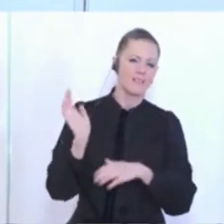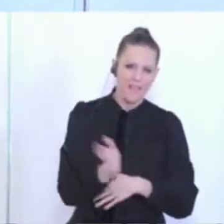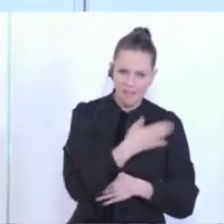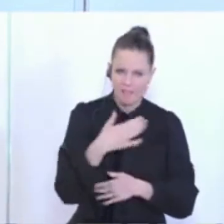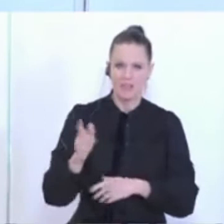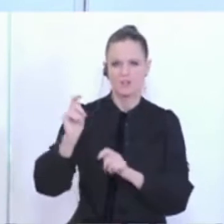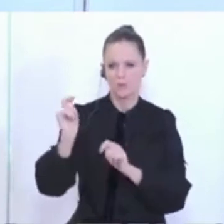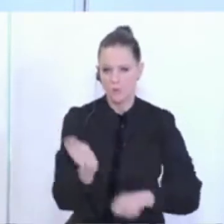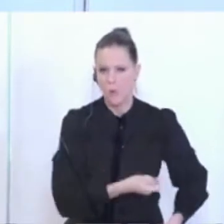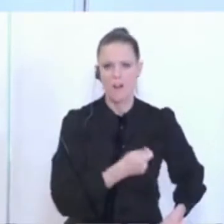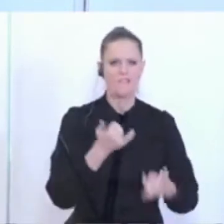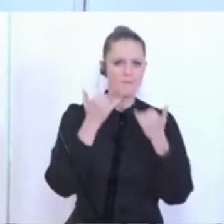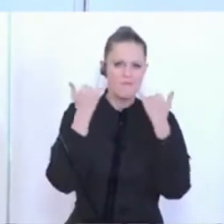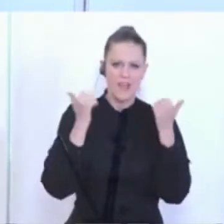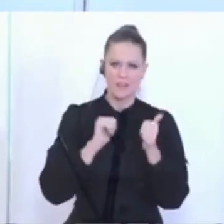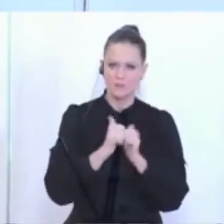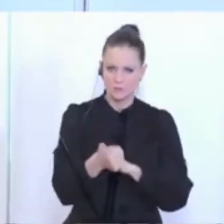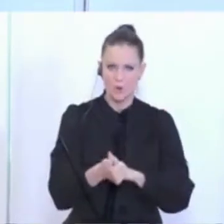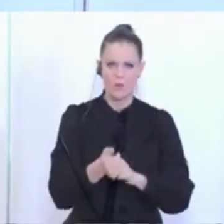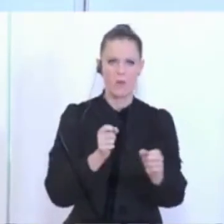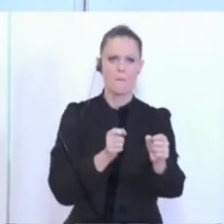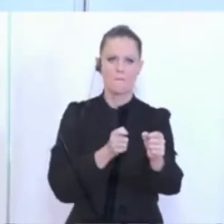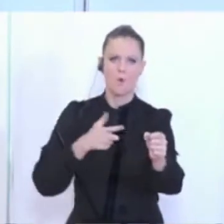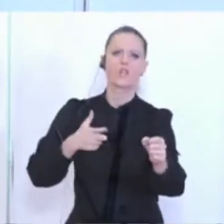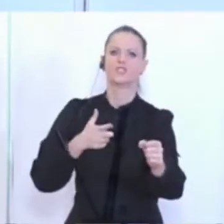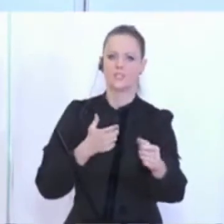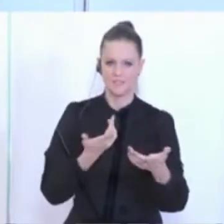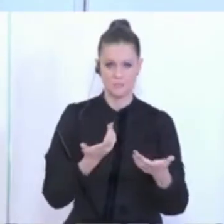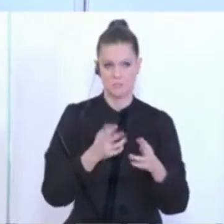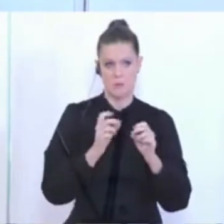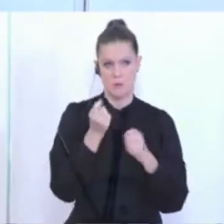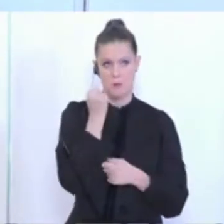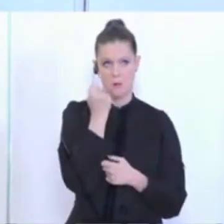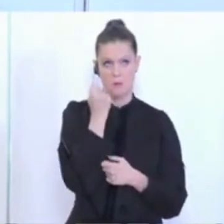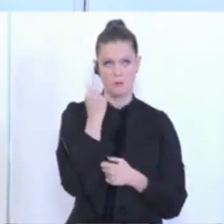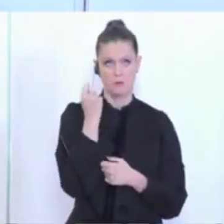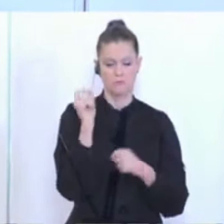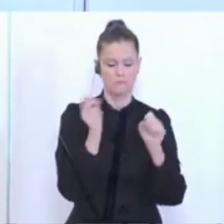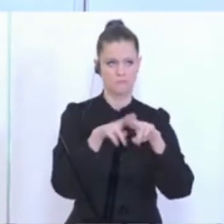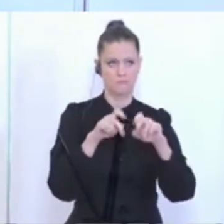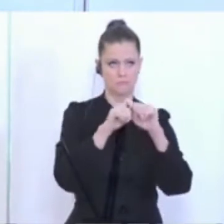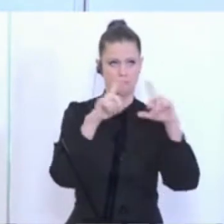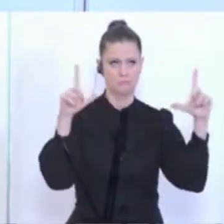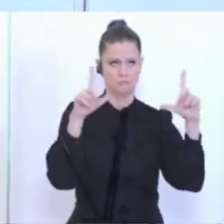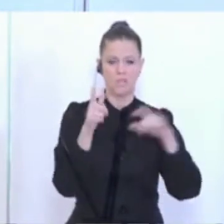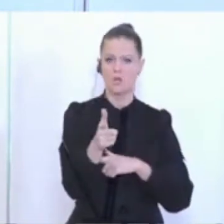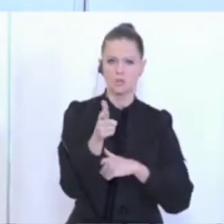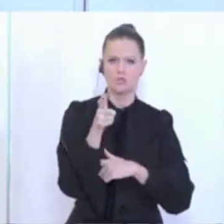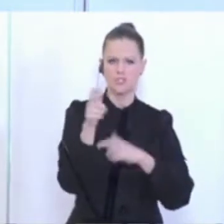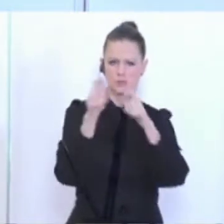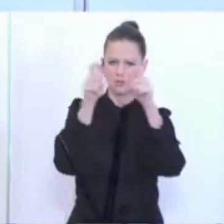Pferdesportanlagen, Bogenschießen, alles irgendwie logisch, wenn man sich das vorstellt. Schießstätten überhaupt